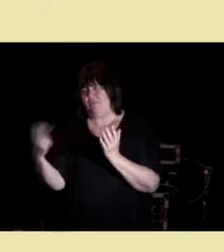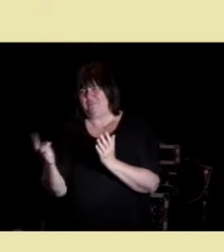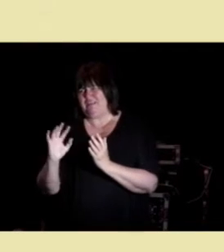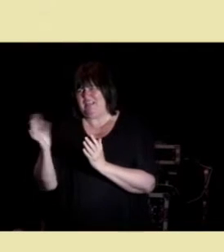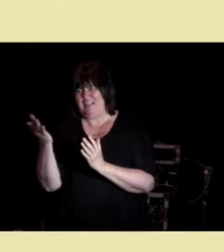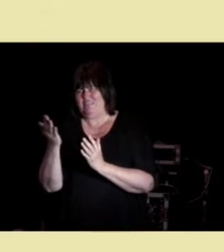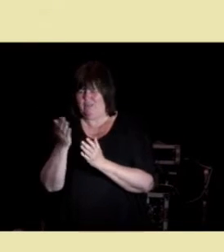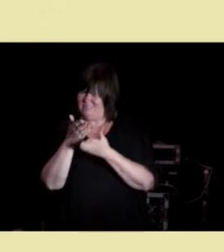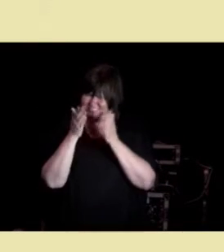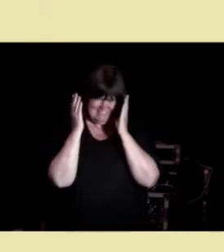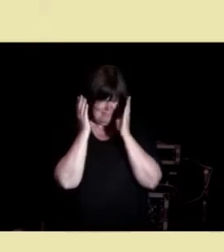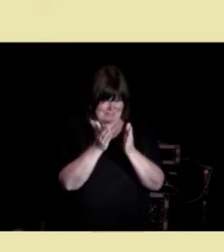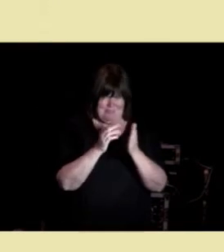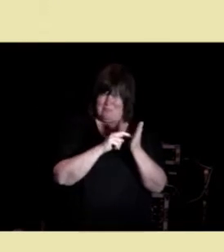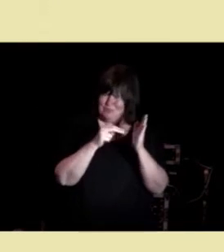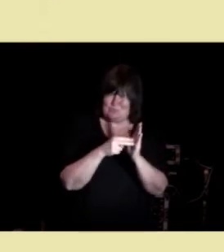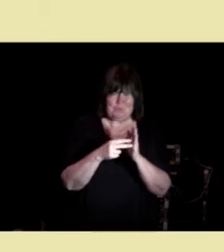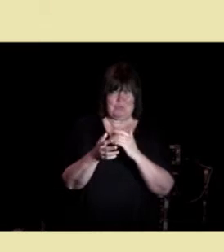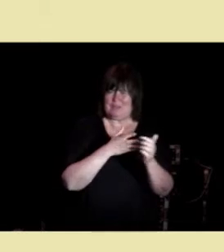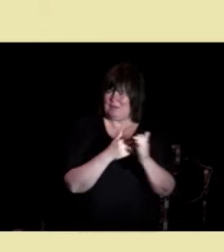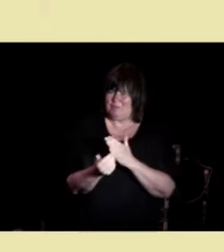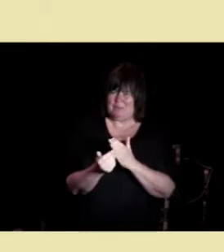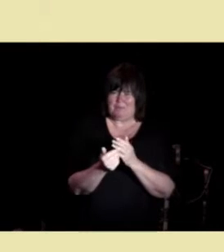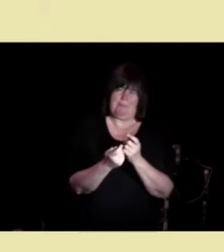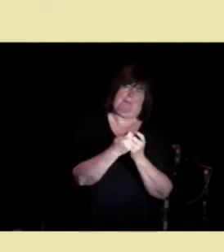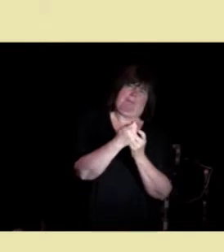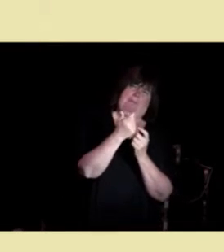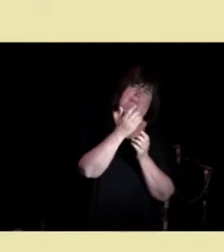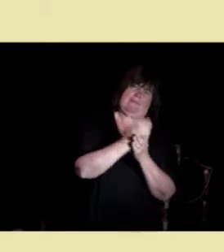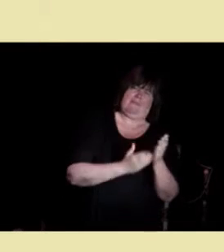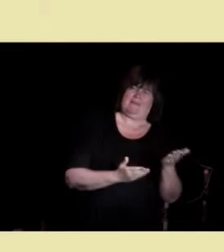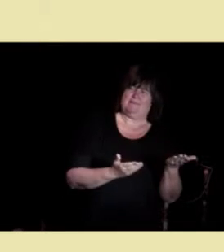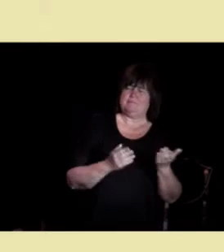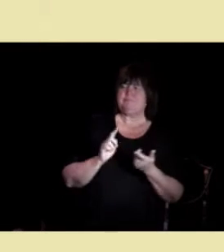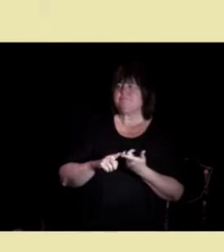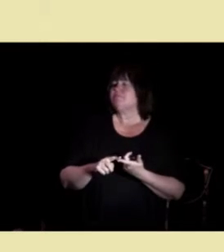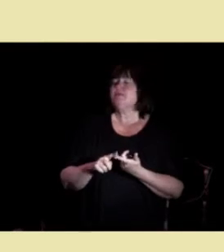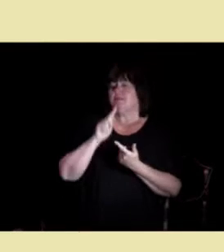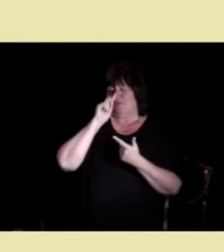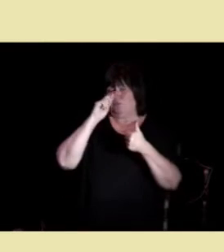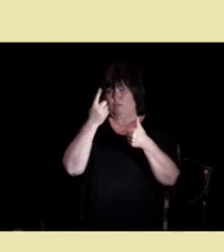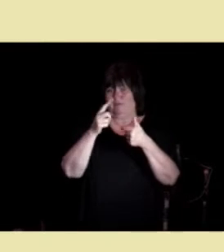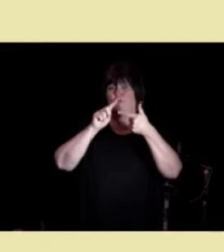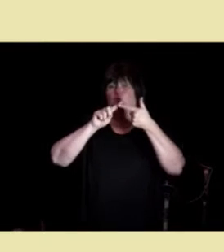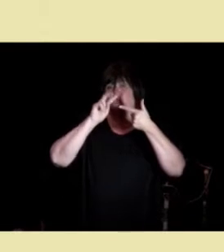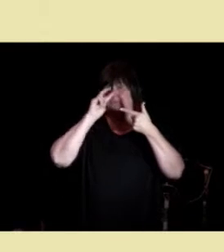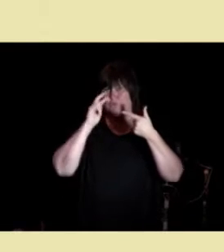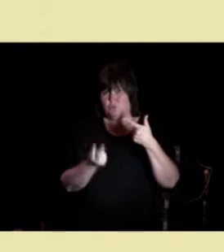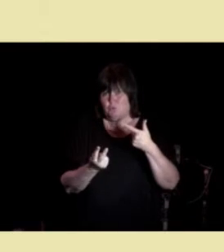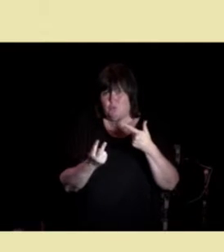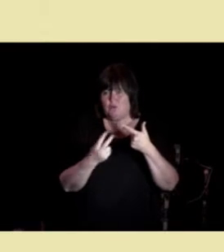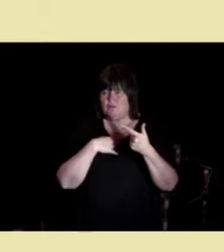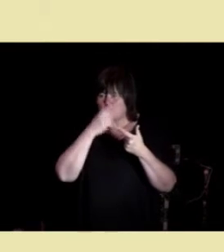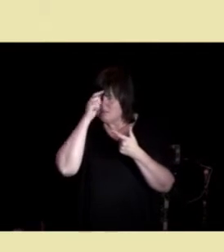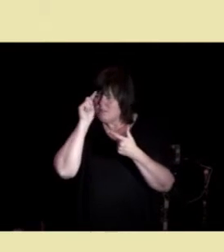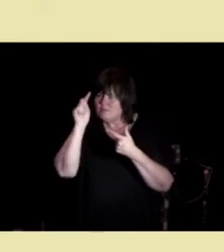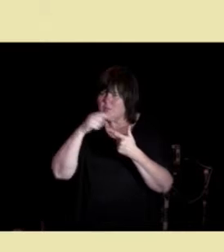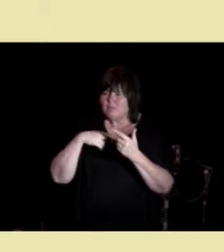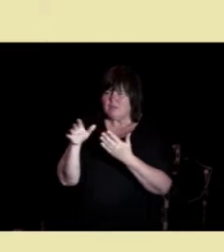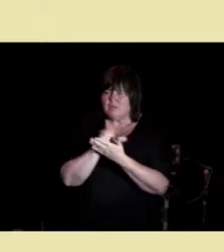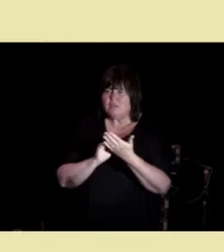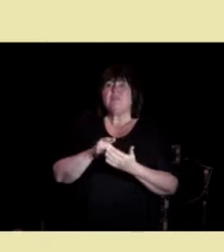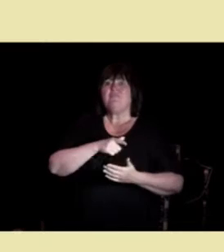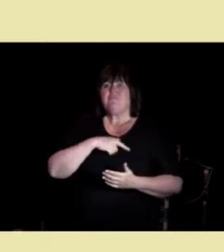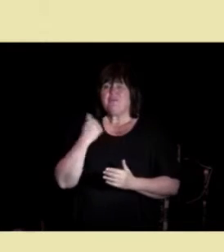og ikke bare metoder og terapi. Det er nummer en. Nummer to er å være opptatt av resultater. Vi må være mye mer